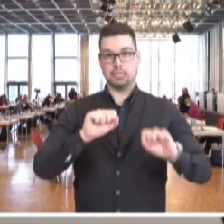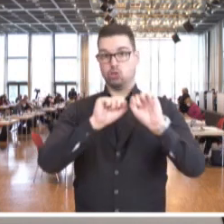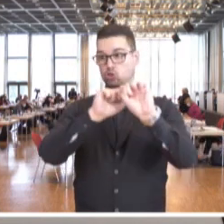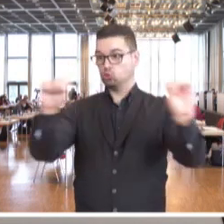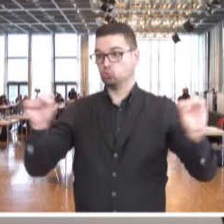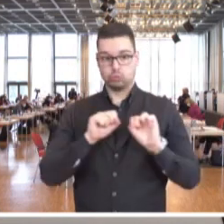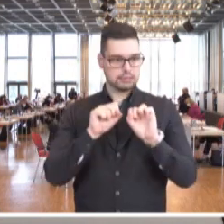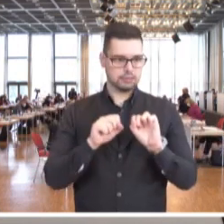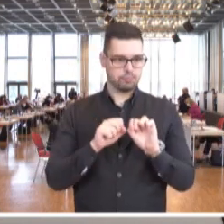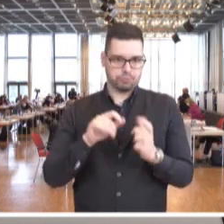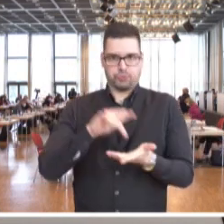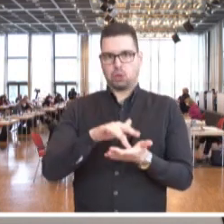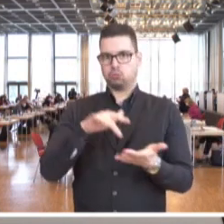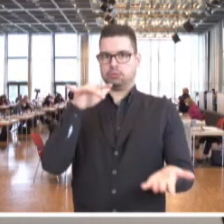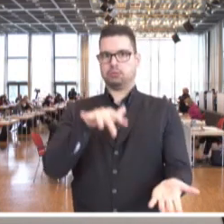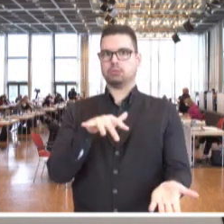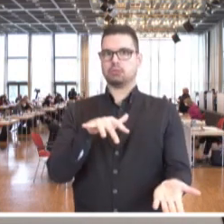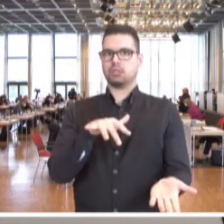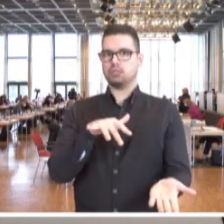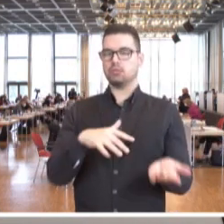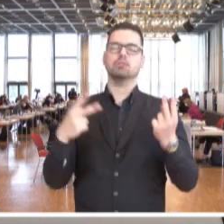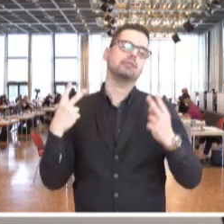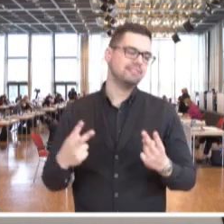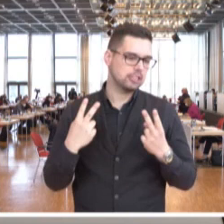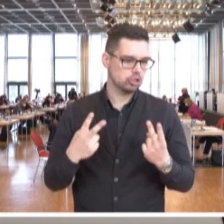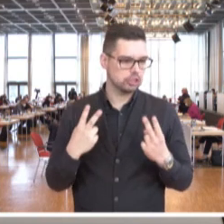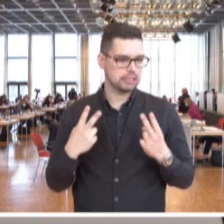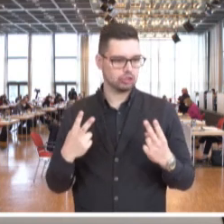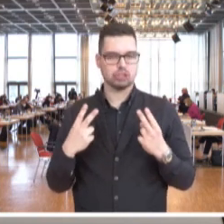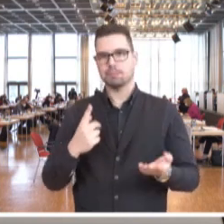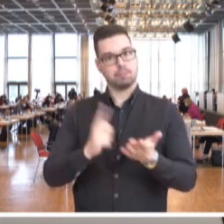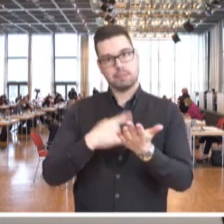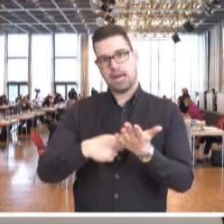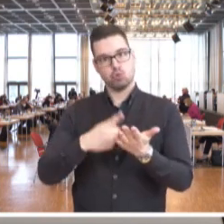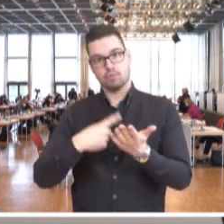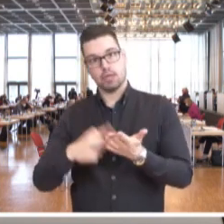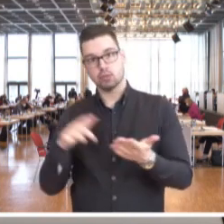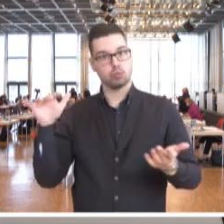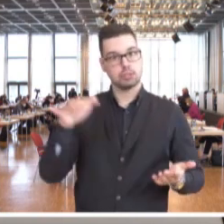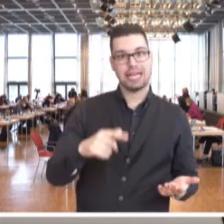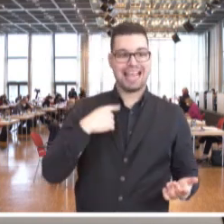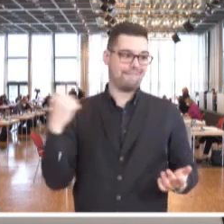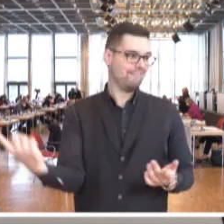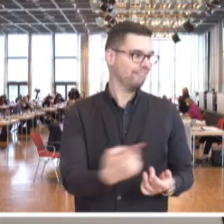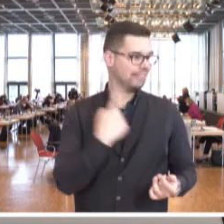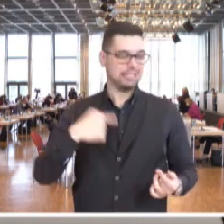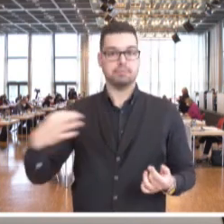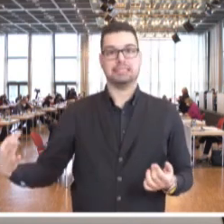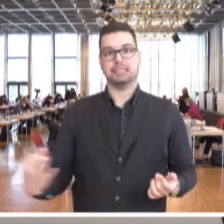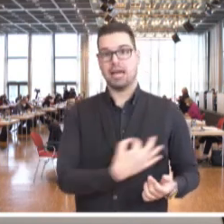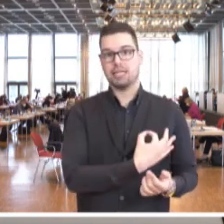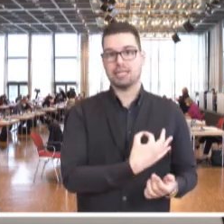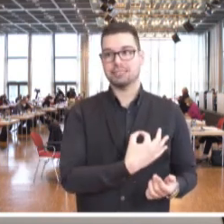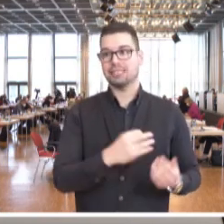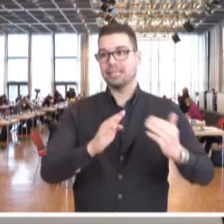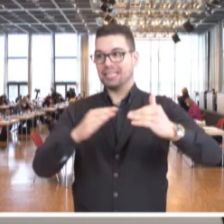die ja auch begründet ist an der Stelle. Ich denke, es ist auch ganz wichtig, da stehen wir ja ständig vor der Herausforderung. Wir haben uns im Saarland rum, wir sind im